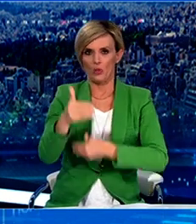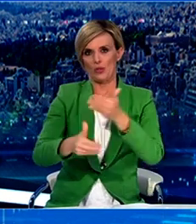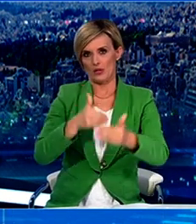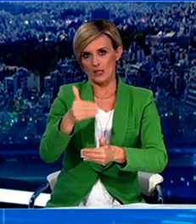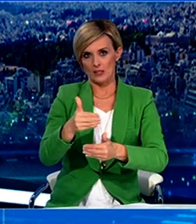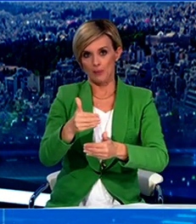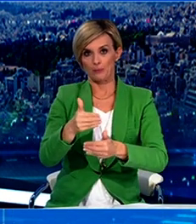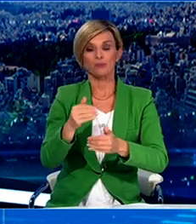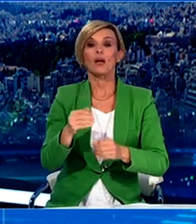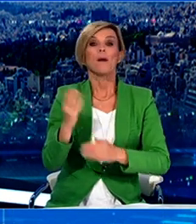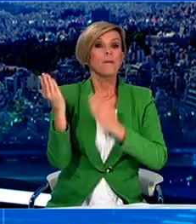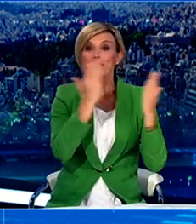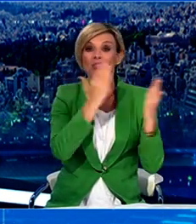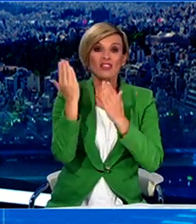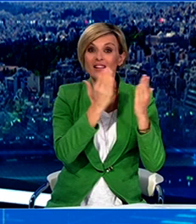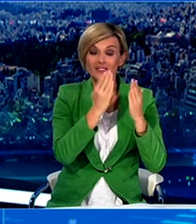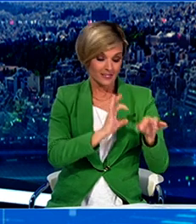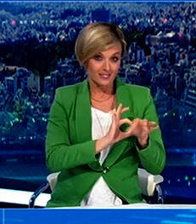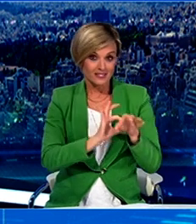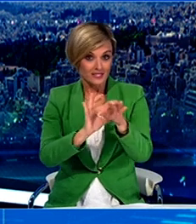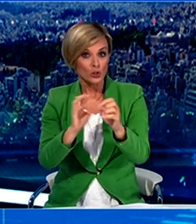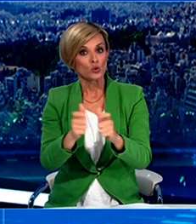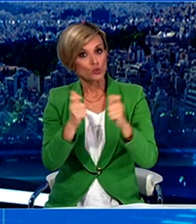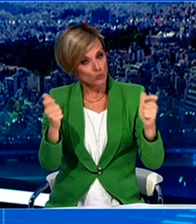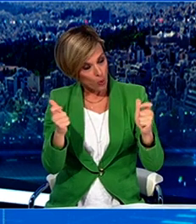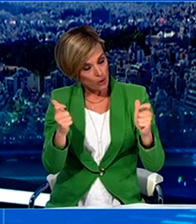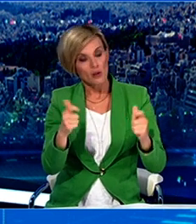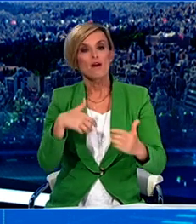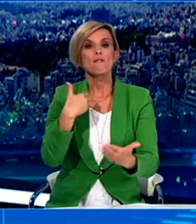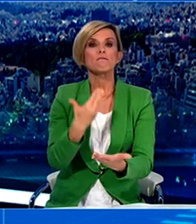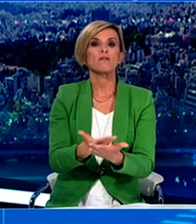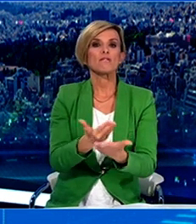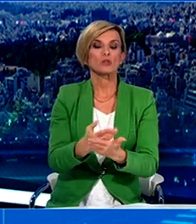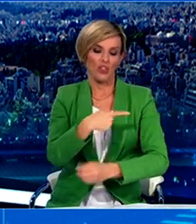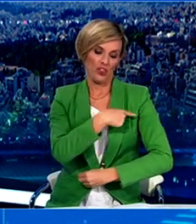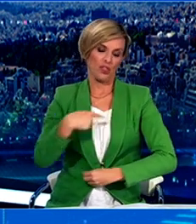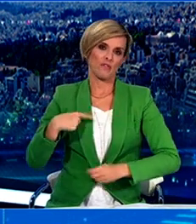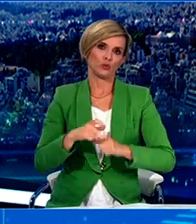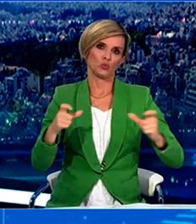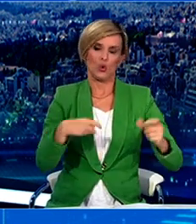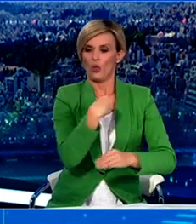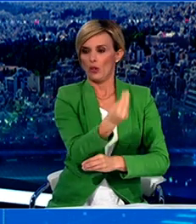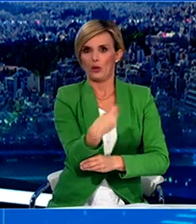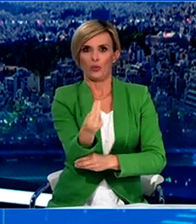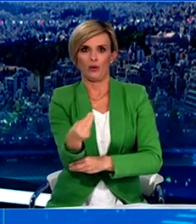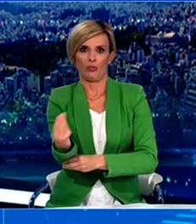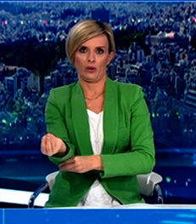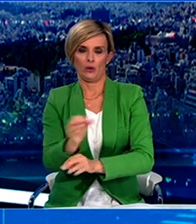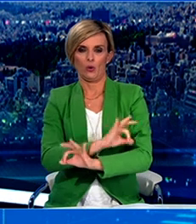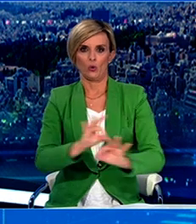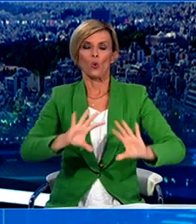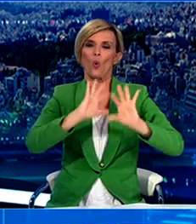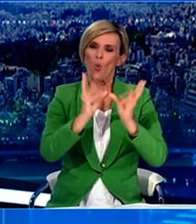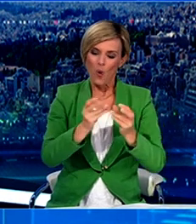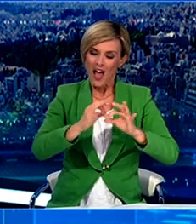μαθητών από και προς το σχολείο εκδίδεται σχετική βεβαίωση από τον διευθυντή του σχολείου. Όλα τα σχετικά έντυπα καθώς και αναλυτικές